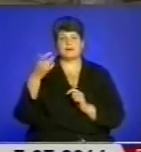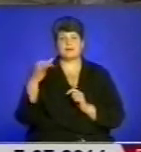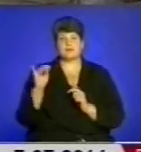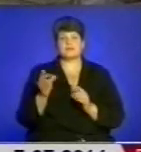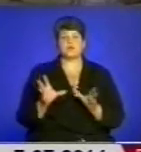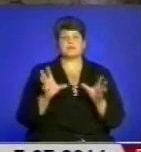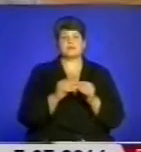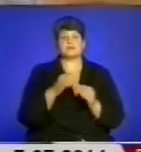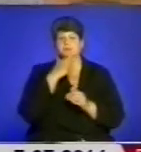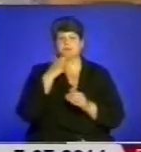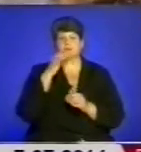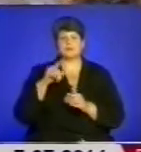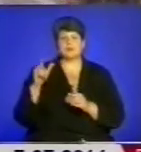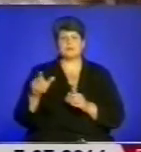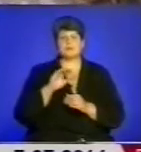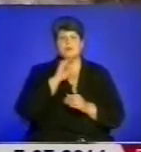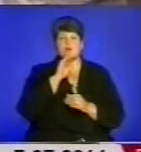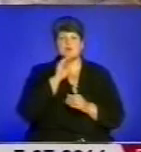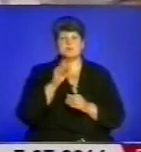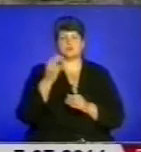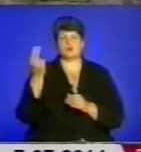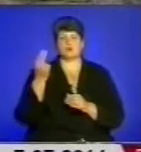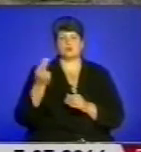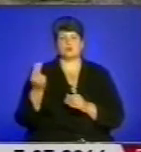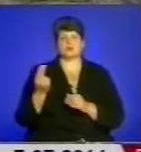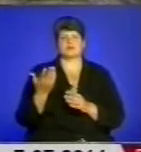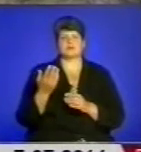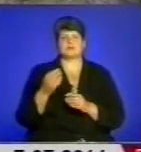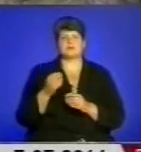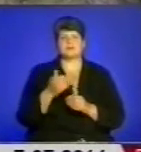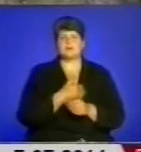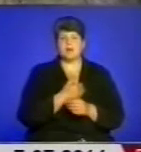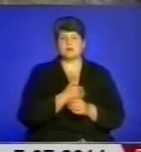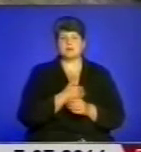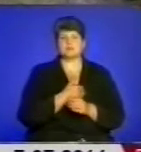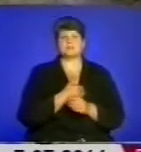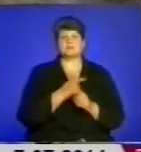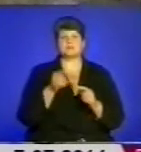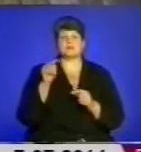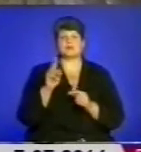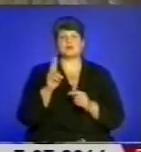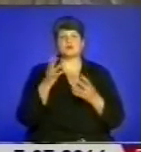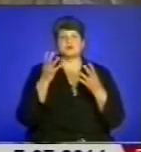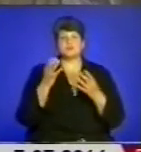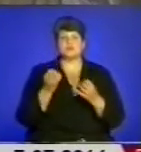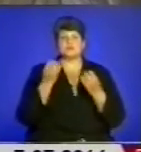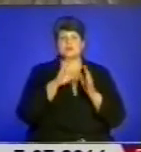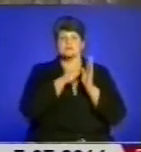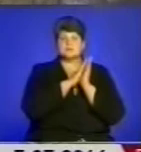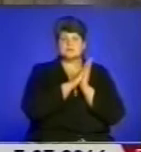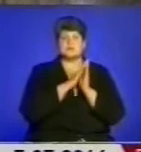людей – від професійних художників до художників-аматорів. Проєкт для тих, хто ще ментально спить. Тобто пробудити